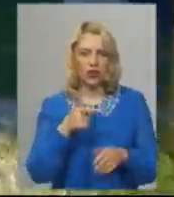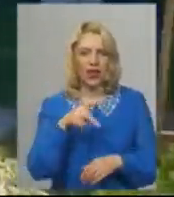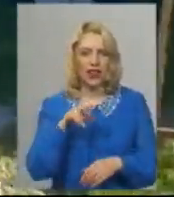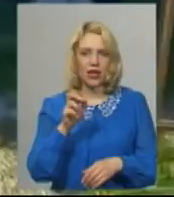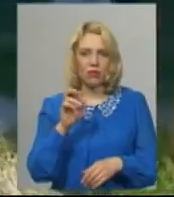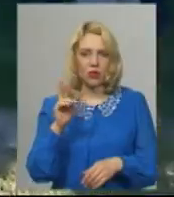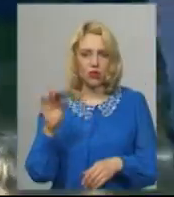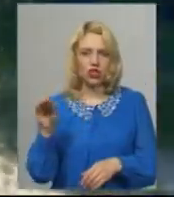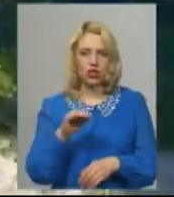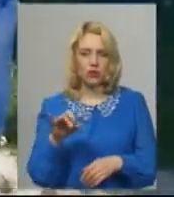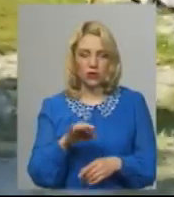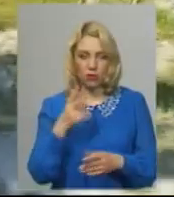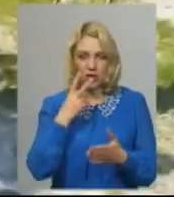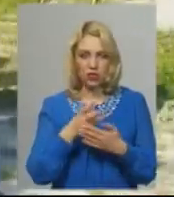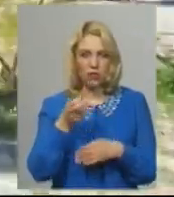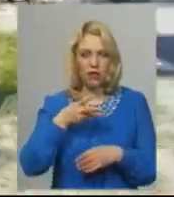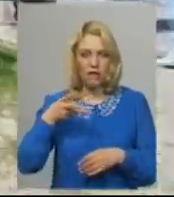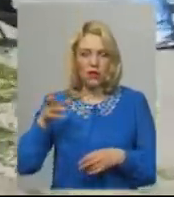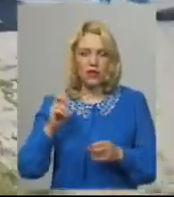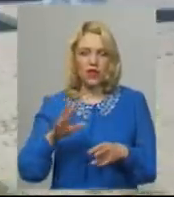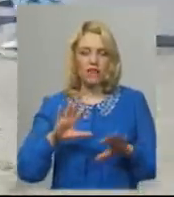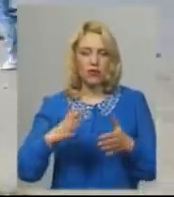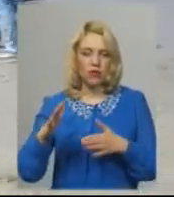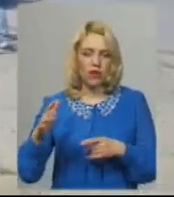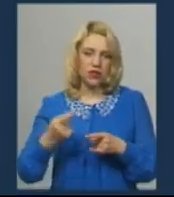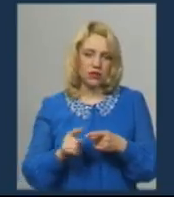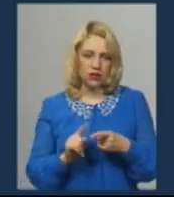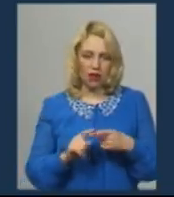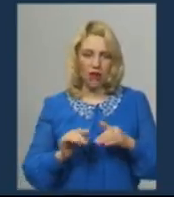Зараз на відео ви бачите, як відбувалась акція протест.